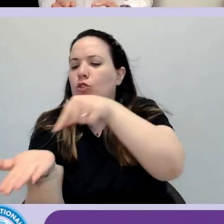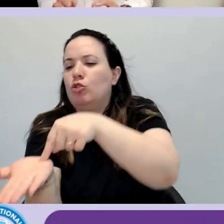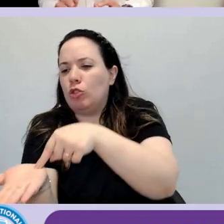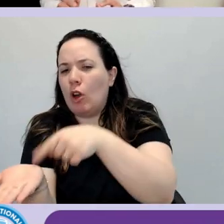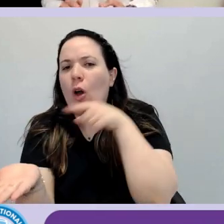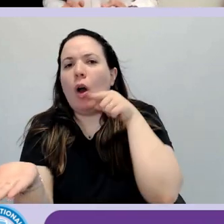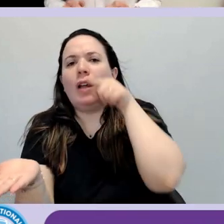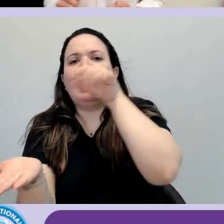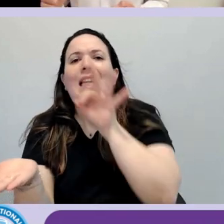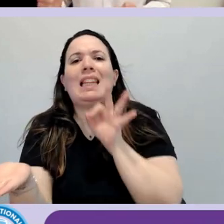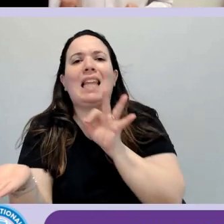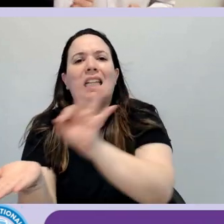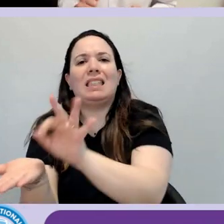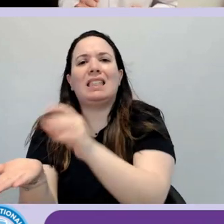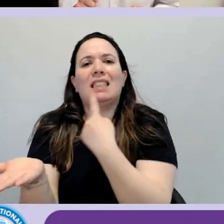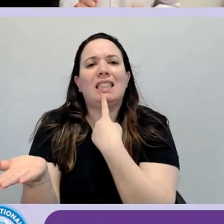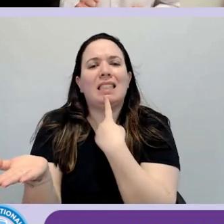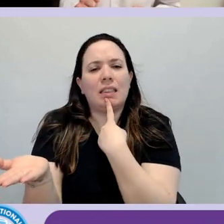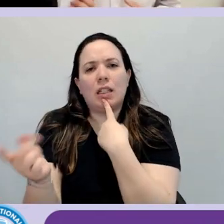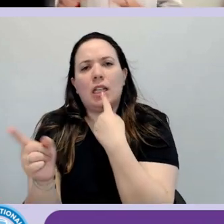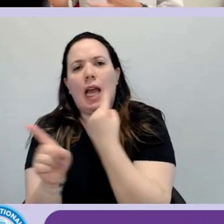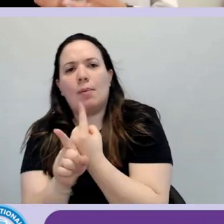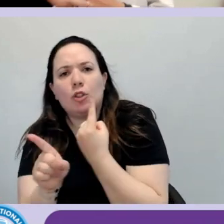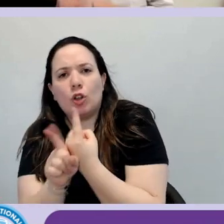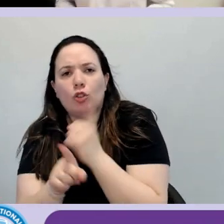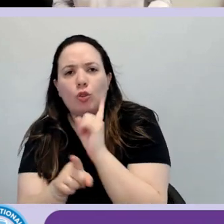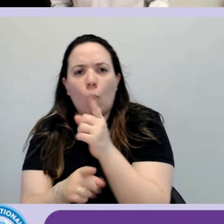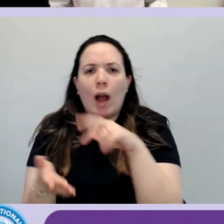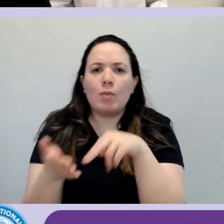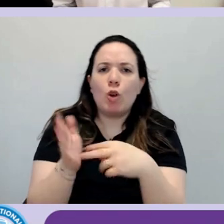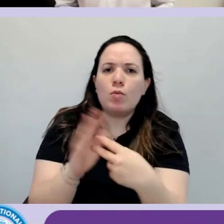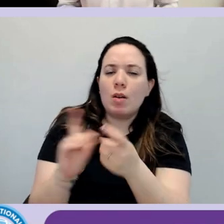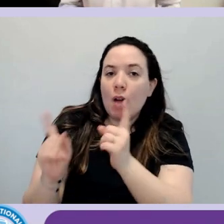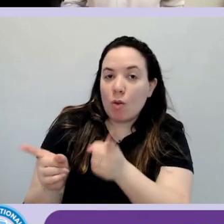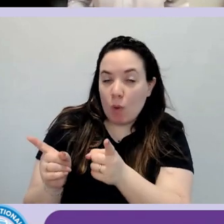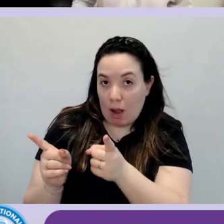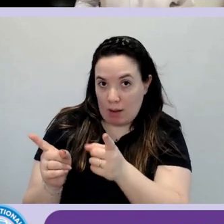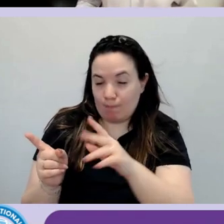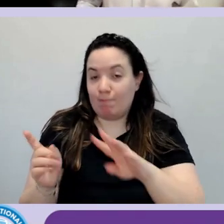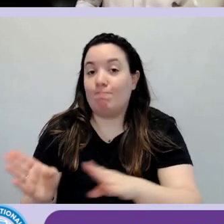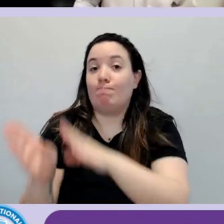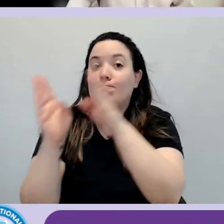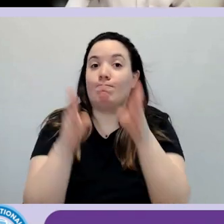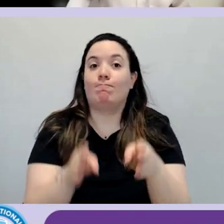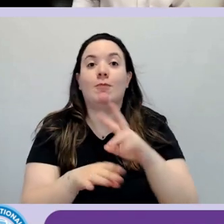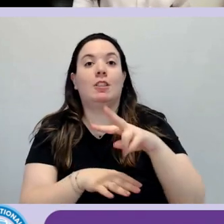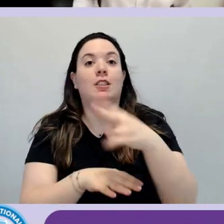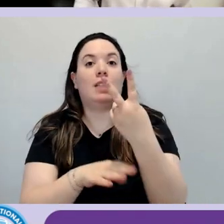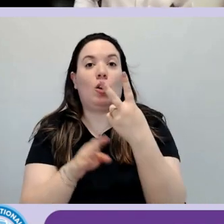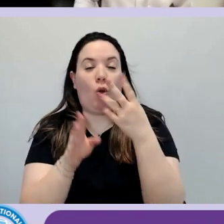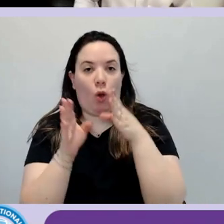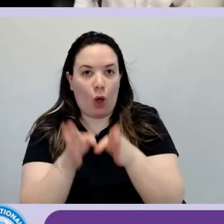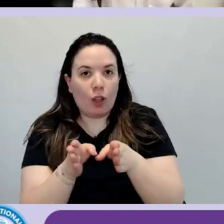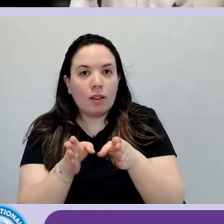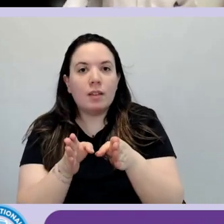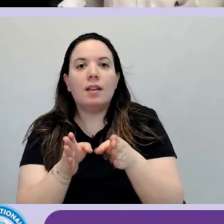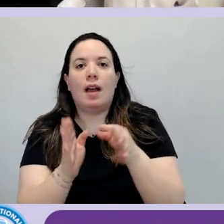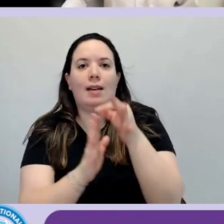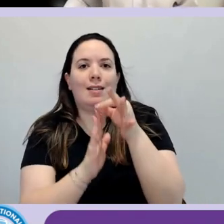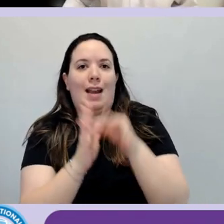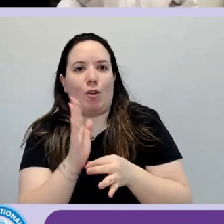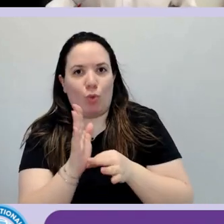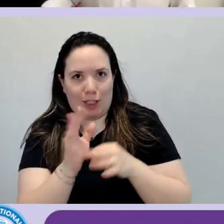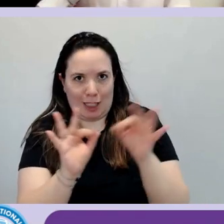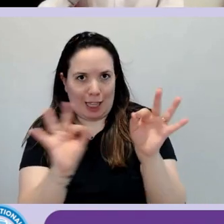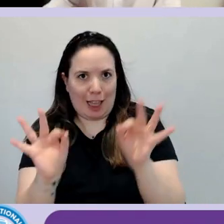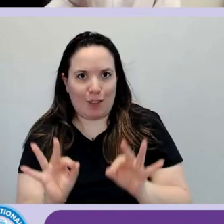e esigenze hanno, che problemi incontrano. Poi c'è una seconda fase dove vado a definire i requisiti utenti, un